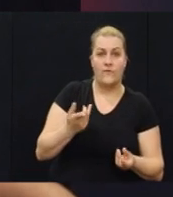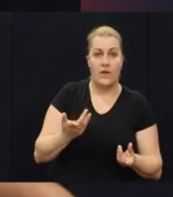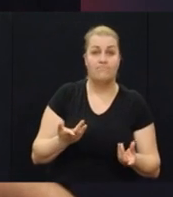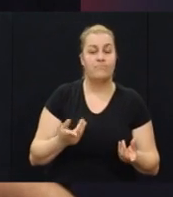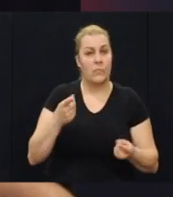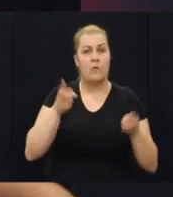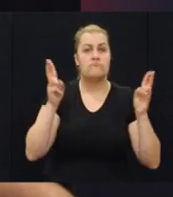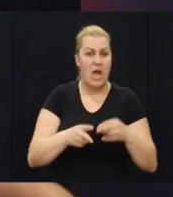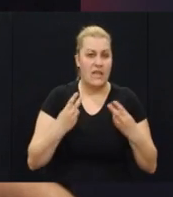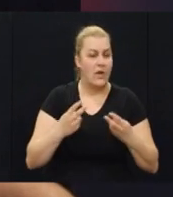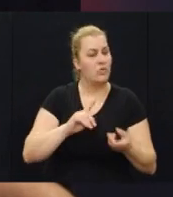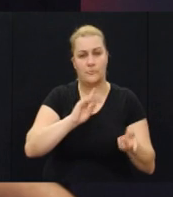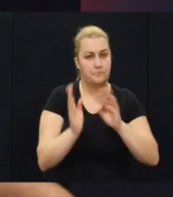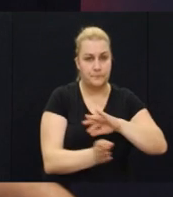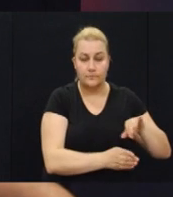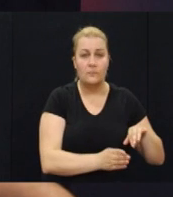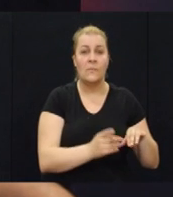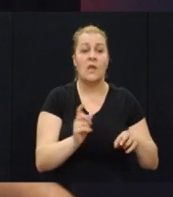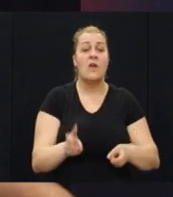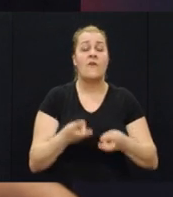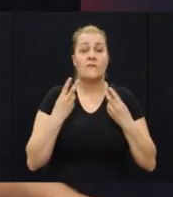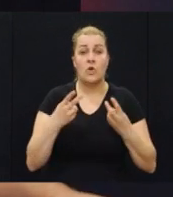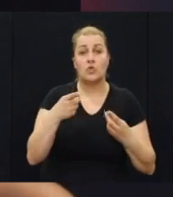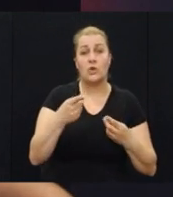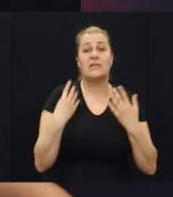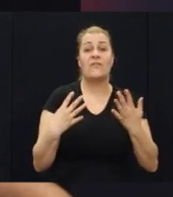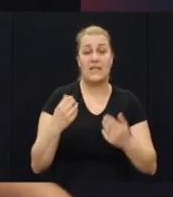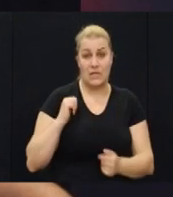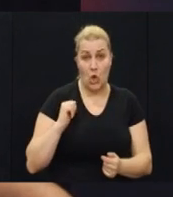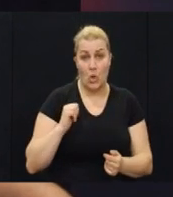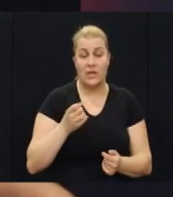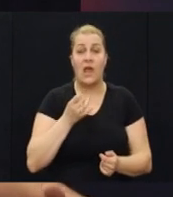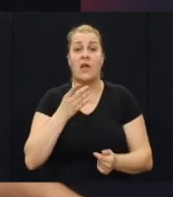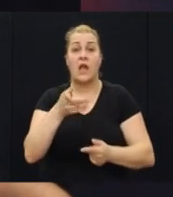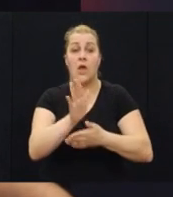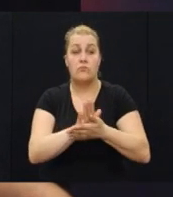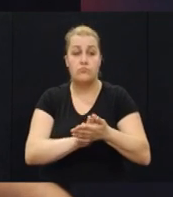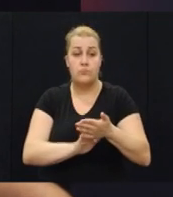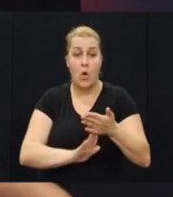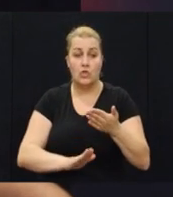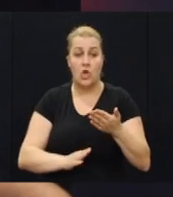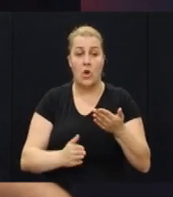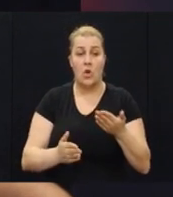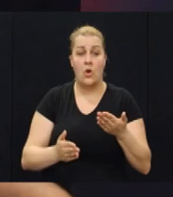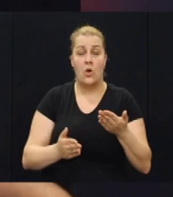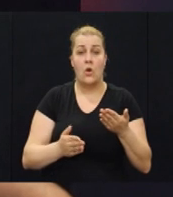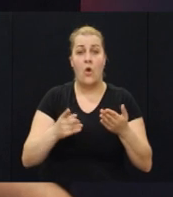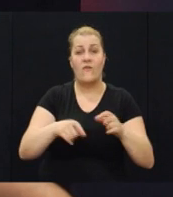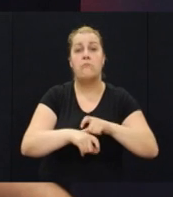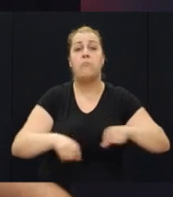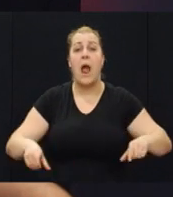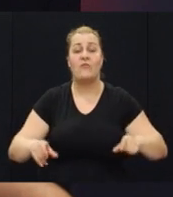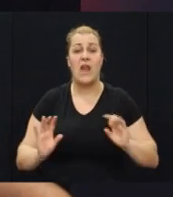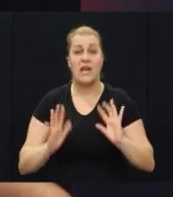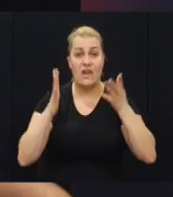manje je bitno, nego je bitna stvar da su oni te 90. godine kad su krenule, kad je krenula